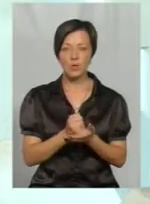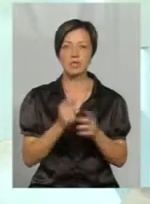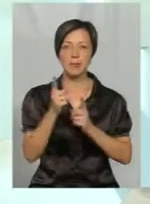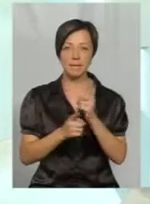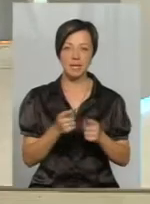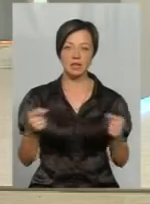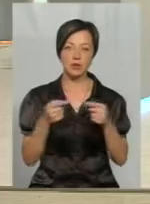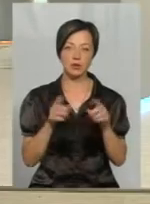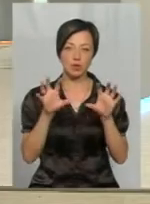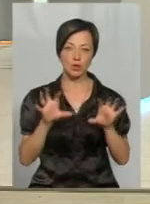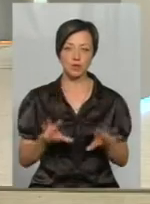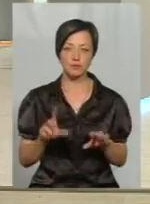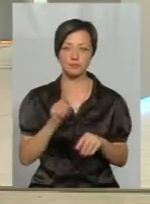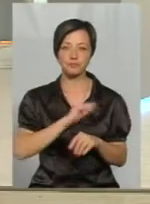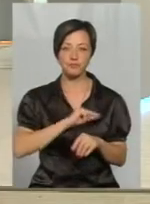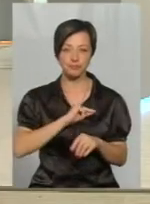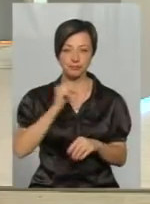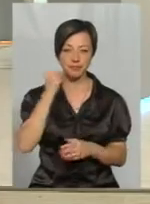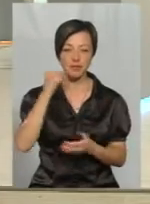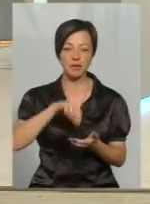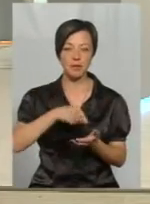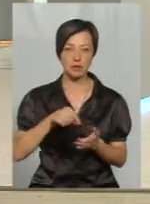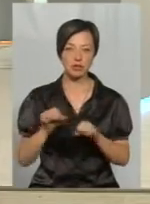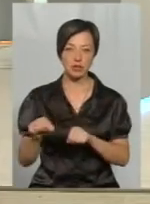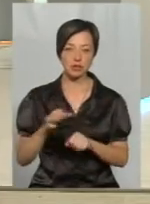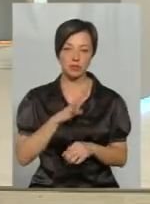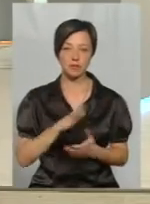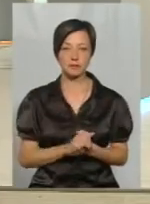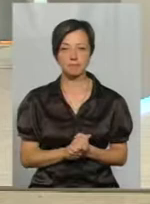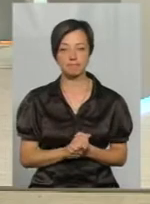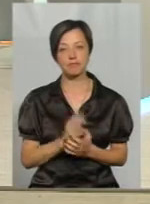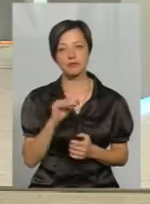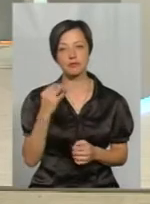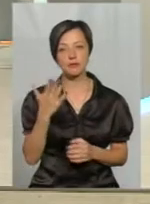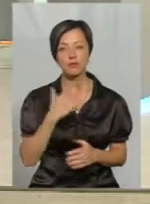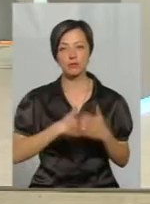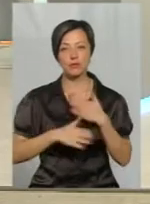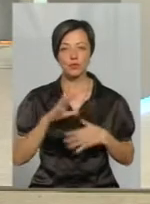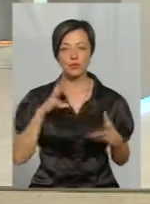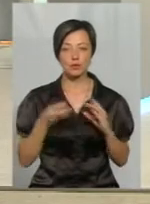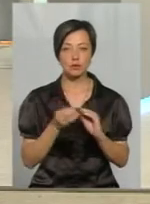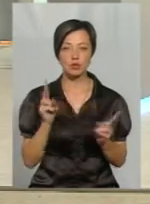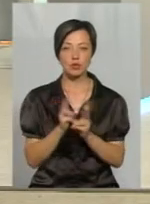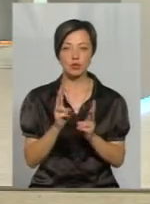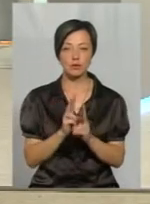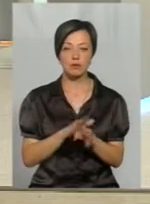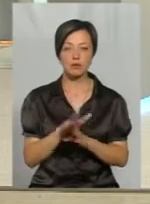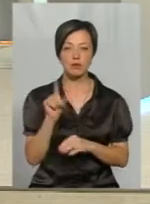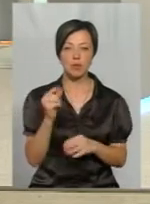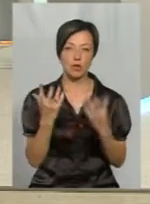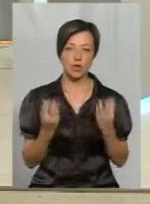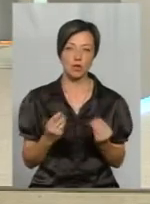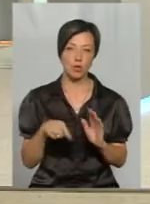законодавства, щоб пасічники були більш захищені. Пане Антоні, чи ви задоволені результатами тої зустрічі, яка відбулася в понеділок?